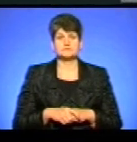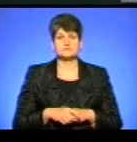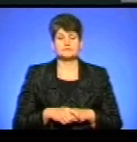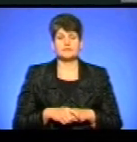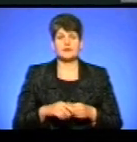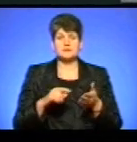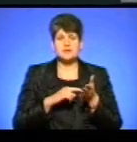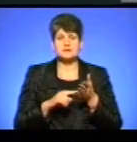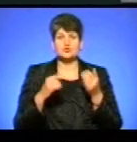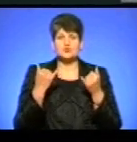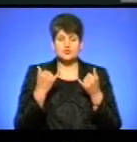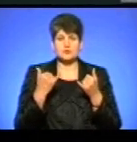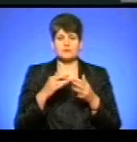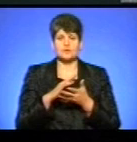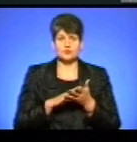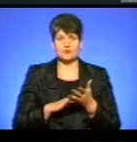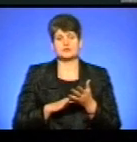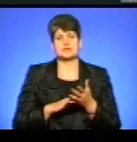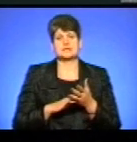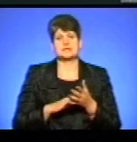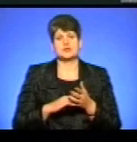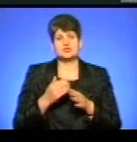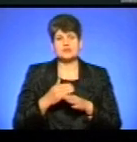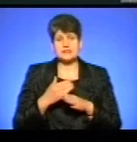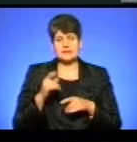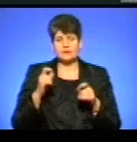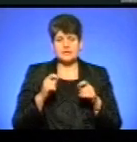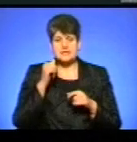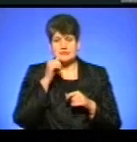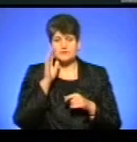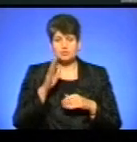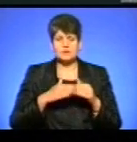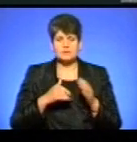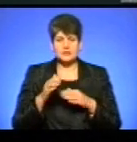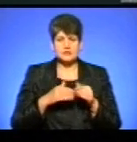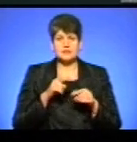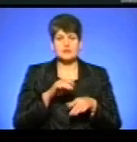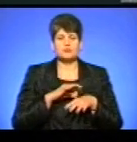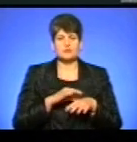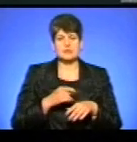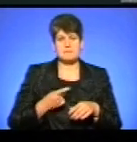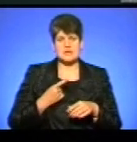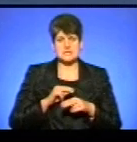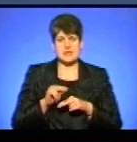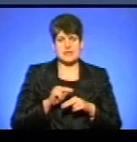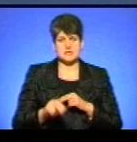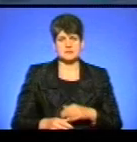Зазначу, сьогодні триває теоретична частина конференції, завтра буде практична, на ній проведуть майстер-класи.